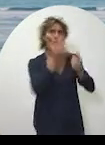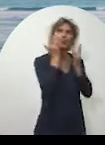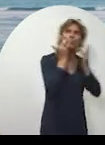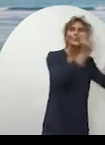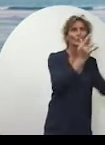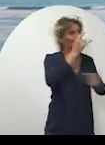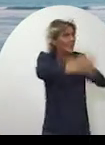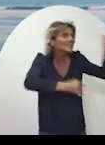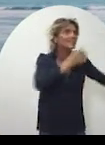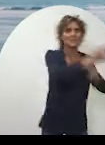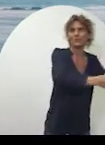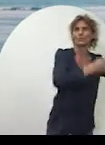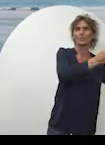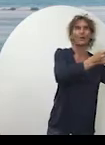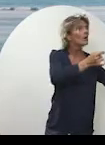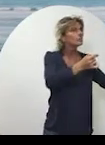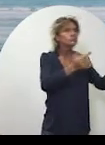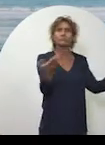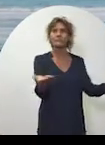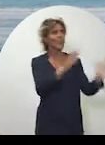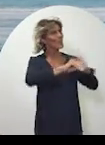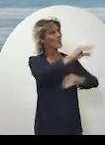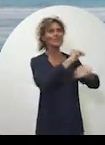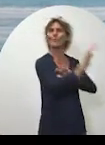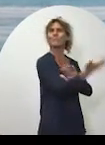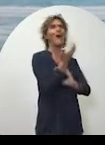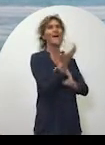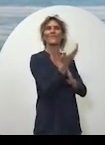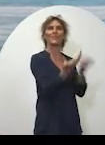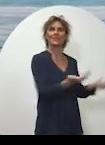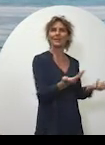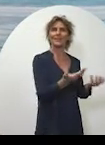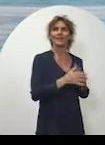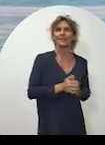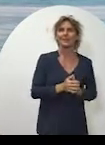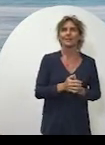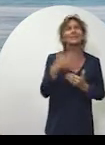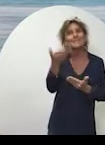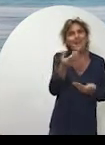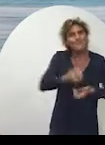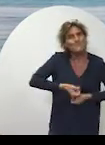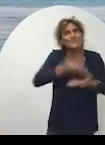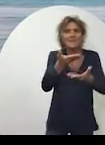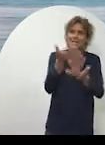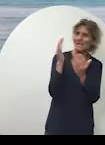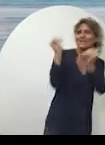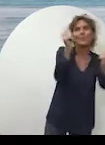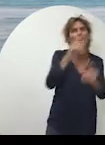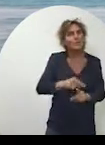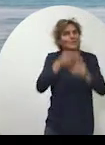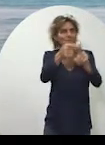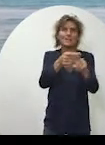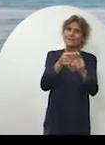culture, sa tradition, tout simplement pour sa population. C'est un message d'espoir et d